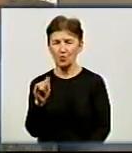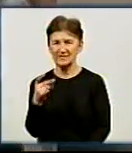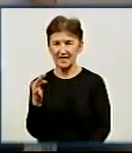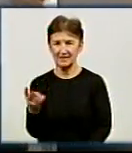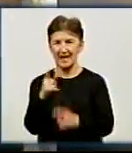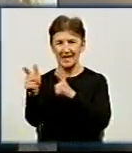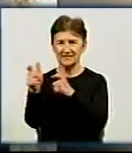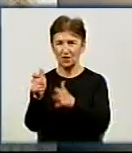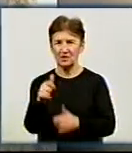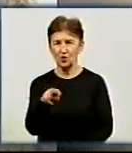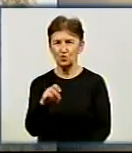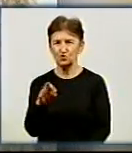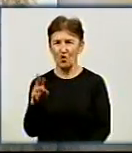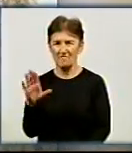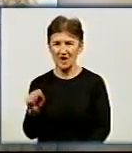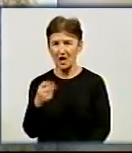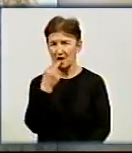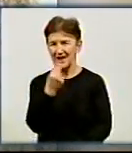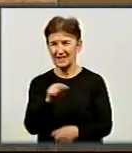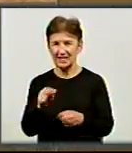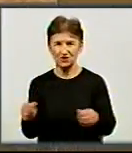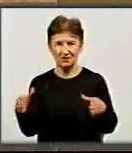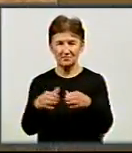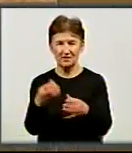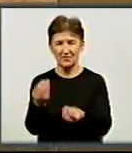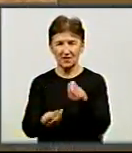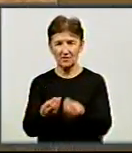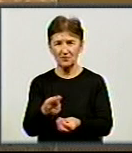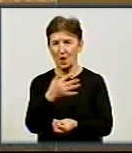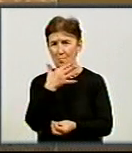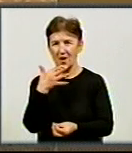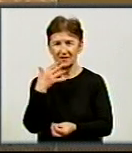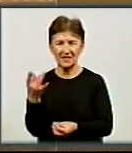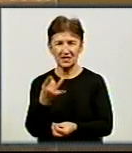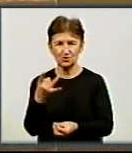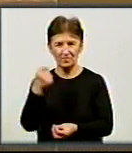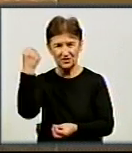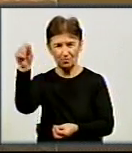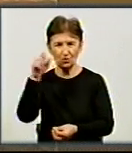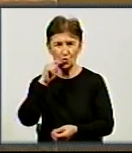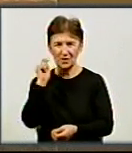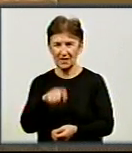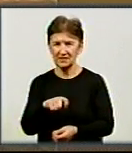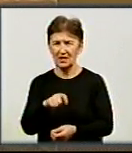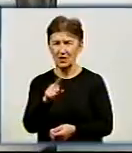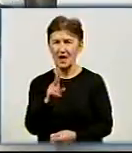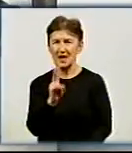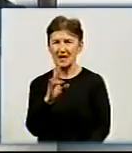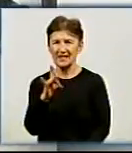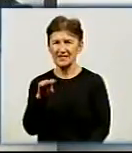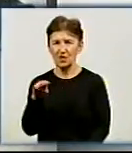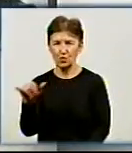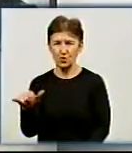Тетяна Селецова. Кращою командою в ігрових видах спорту визнали багаторазових чемпіонів України з бейсболу, біотехком, КНТУ.